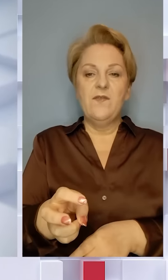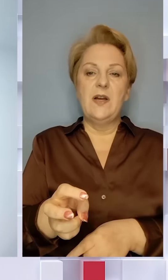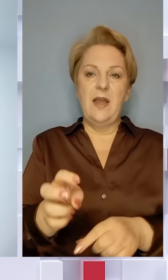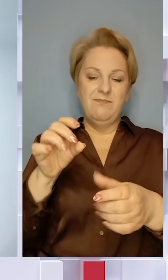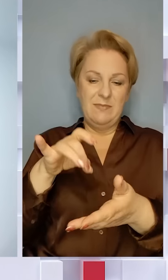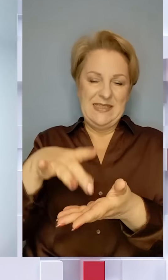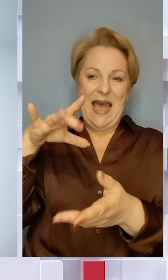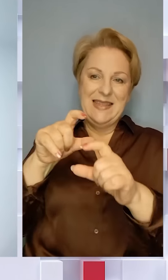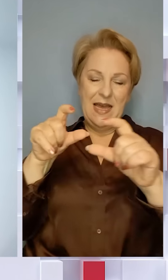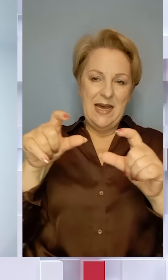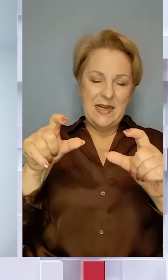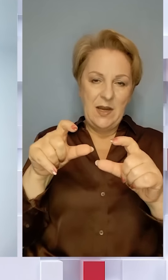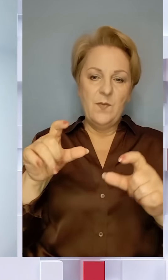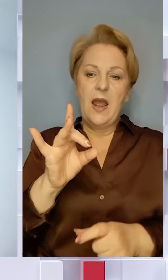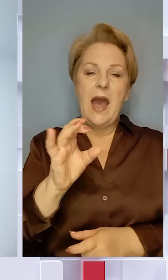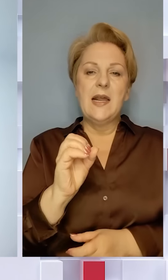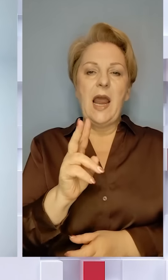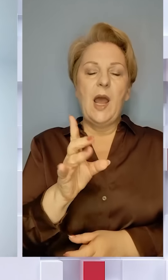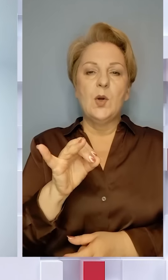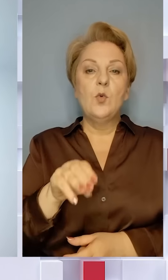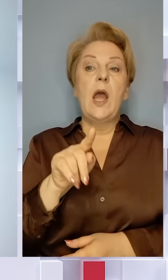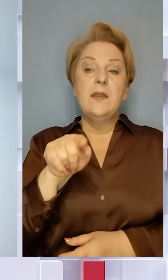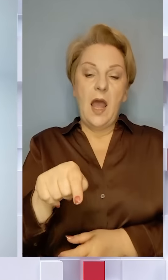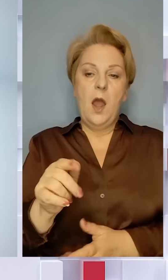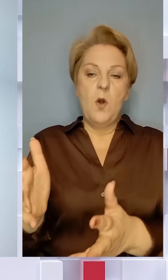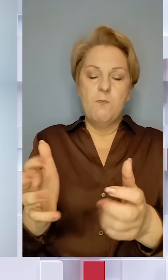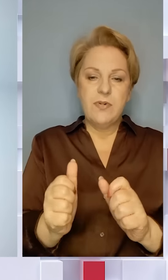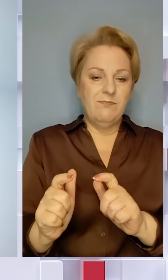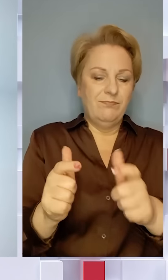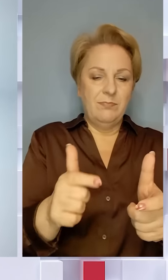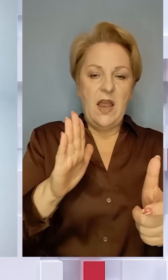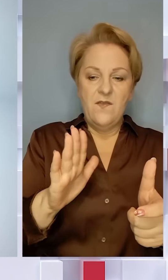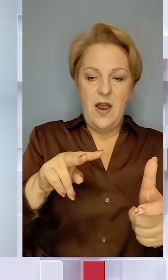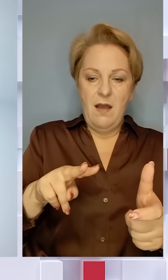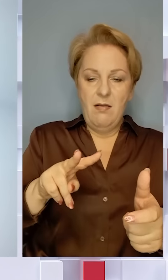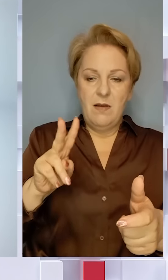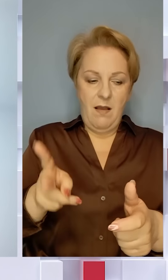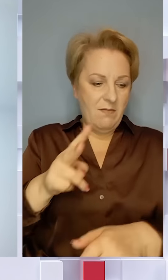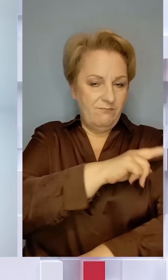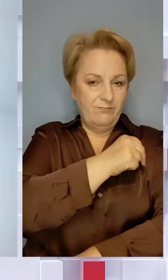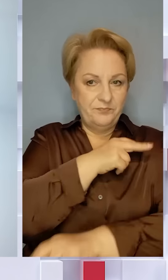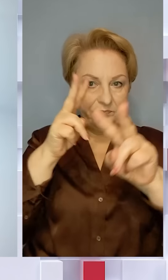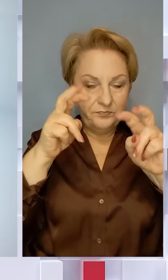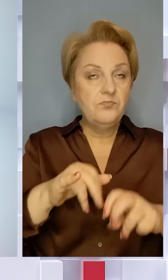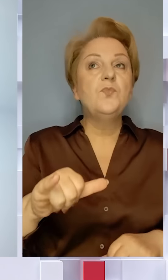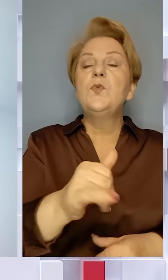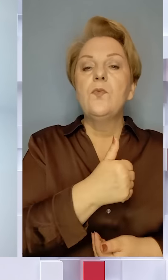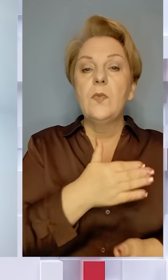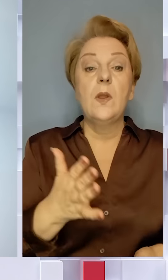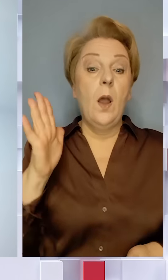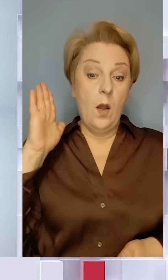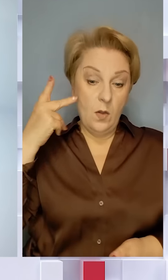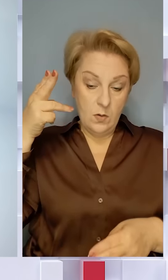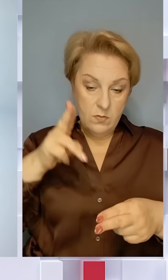-центр, отримує направлення на ВЛК, там, де їй дійсно зручно це прийти, або де вона бажає це прийти. І після того, як вона